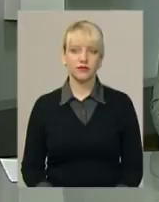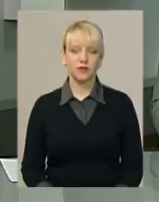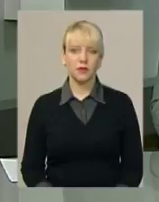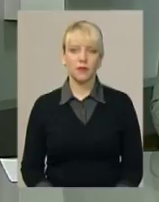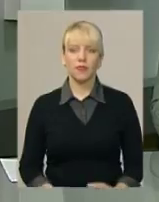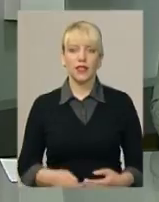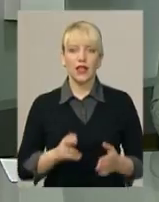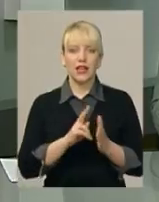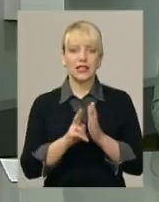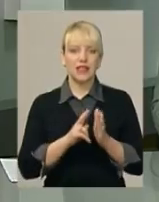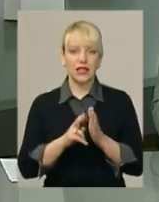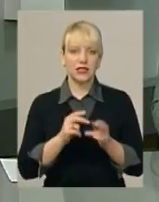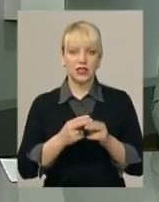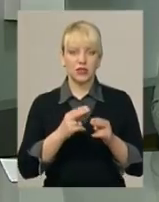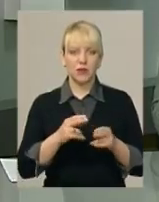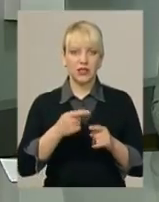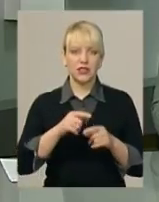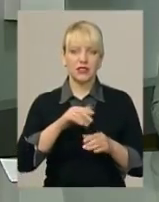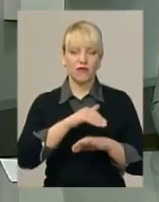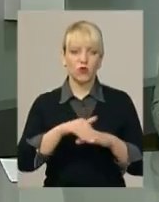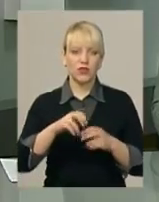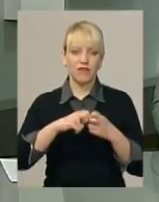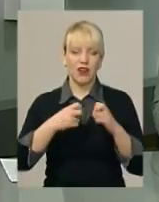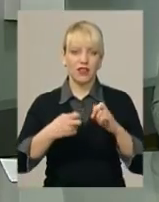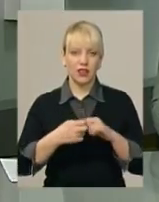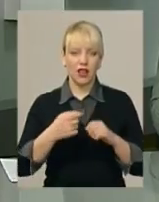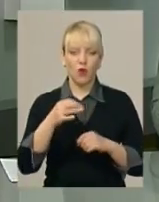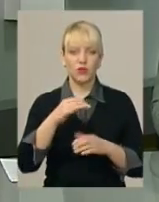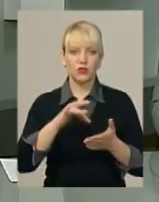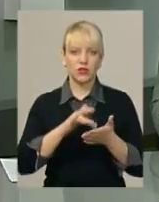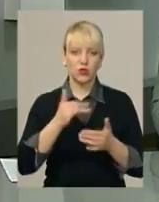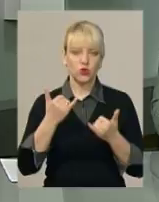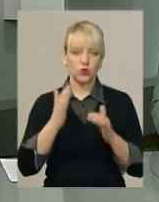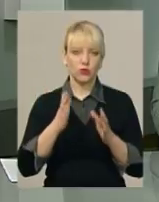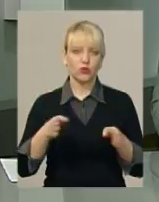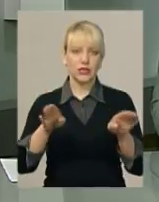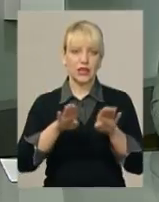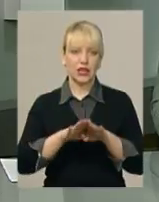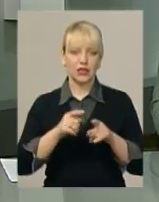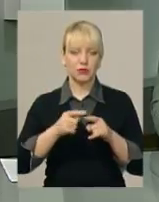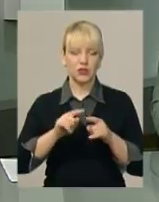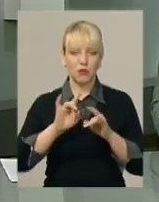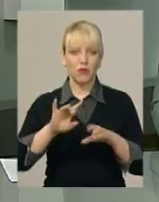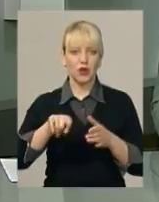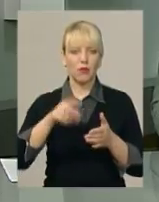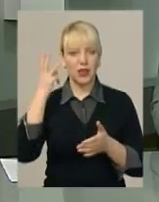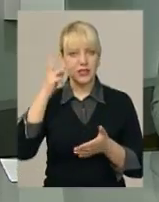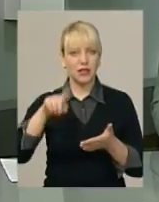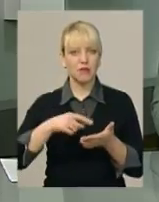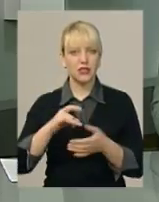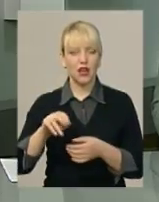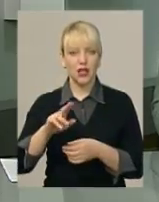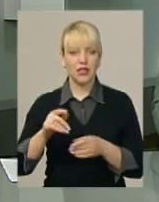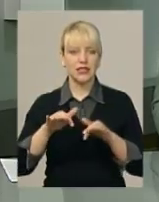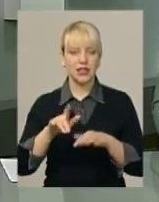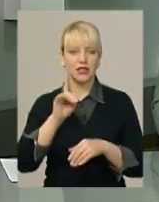Залізничний переїзд на вулиці Франка обласного центру сьогодні буде закритий. Про це повідомляють у Хмельницькій міській раді. Захід тимчасовий з